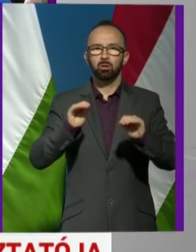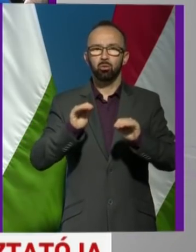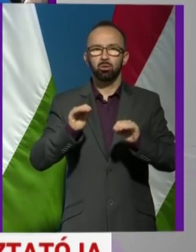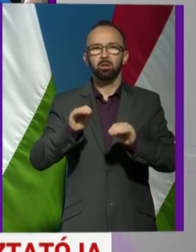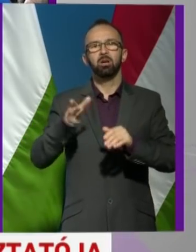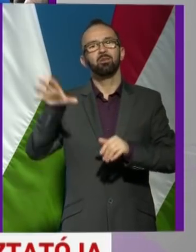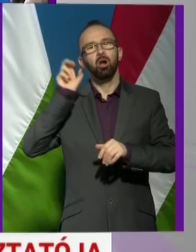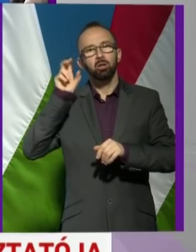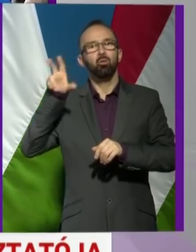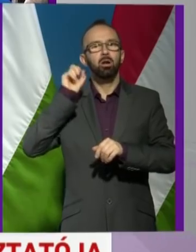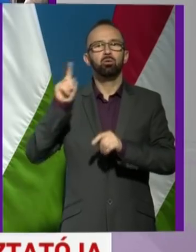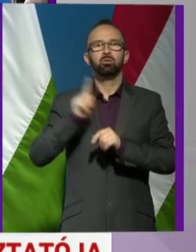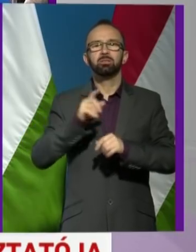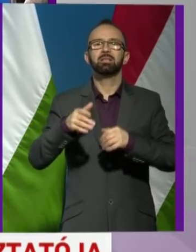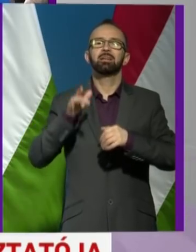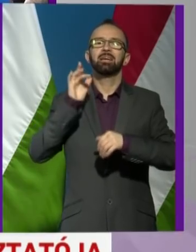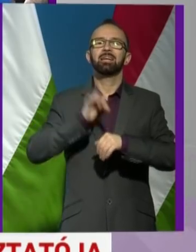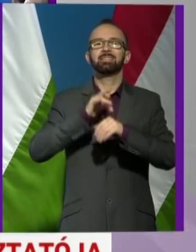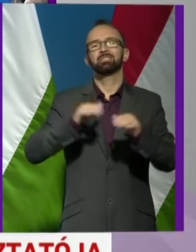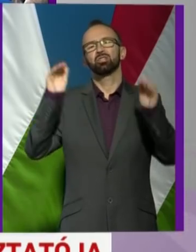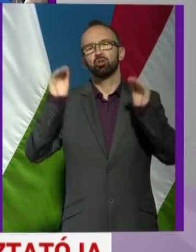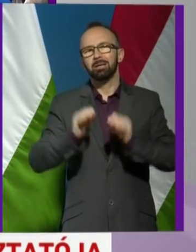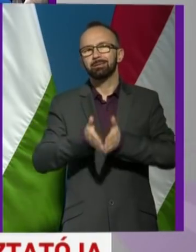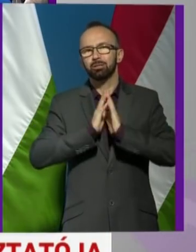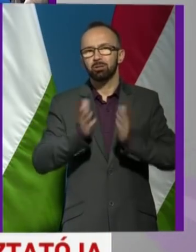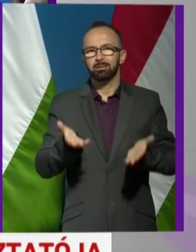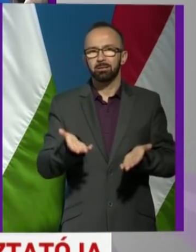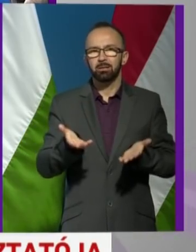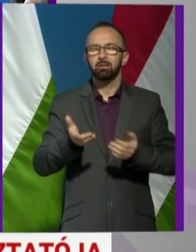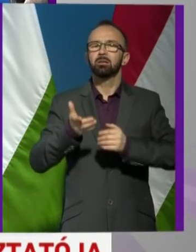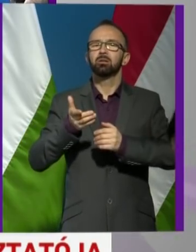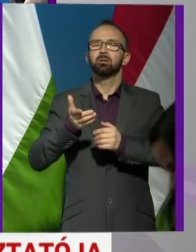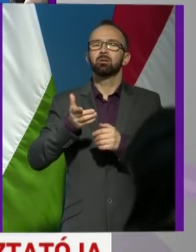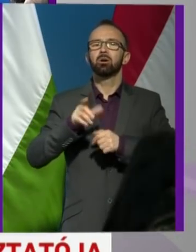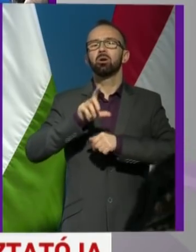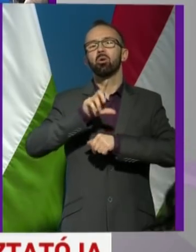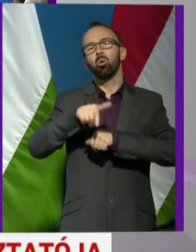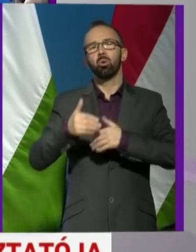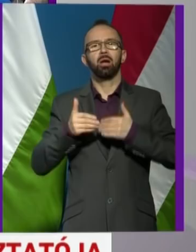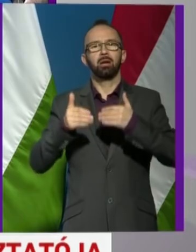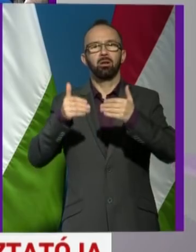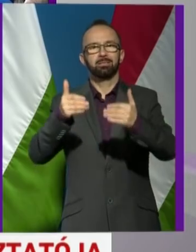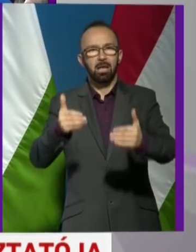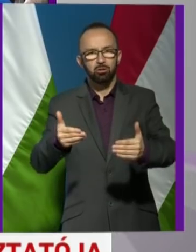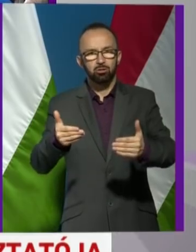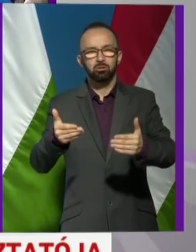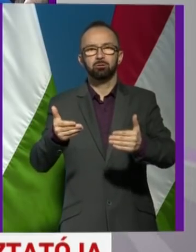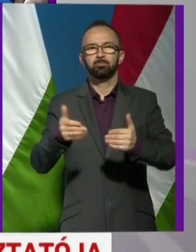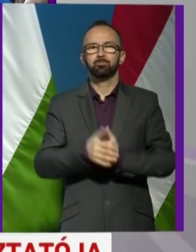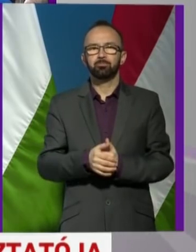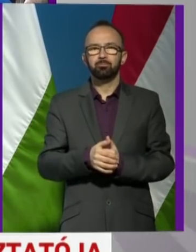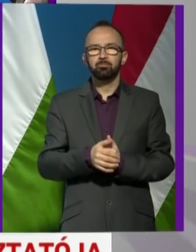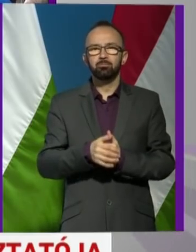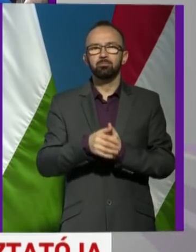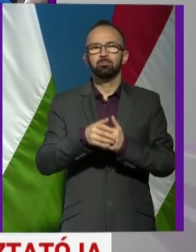a hallgatók és hallgatók közötti érintkezésnek a csökkentését, az órákat elhalasztják, illetőleg zárt helyi dolgozatokat,